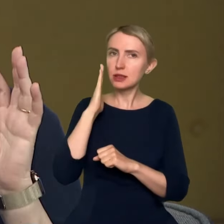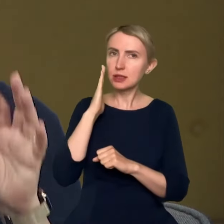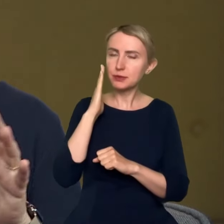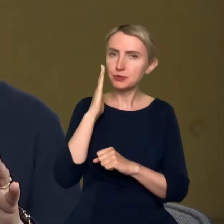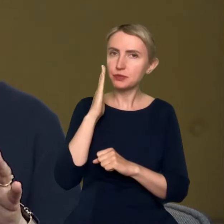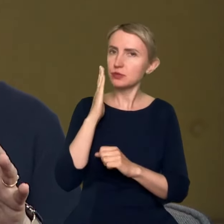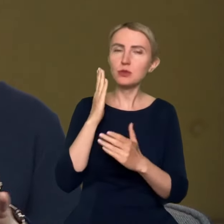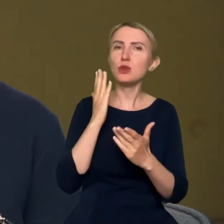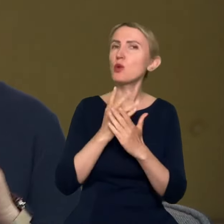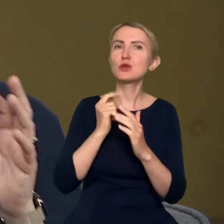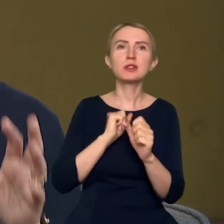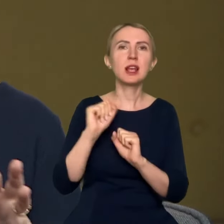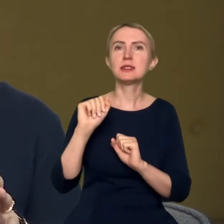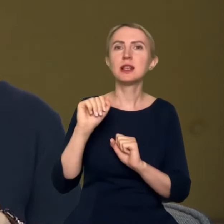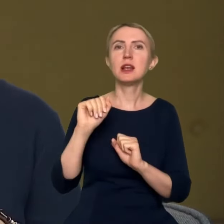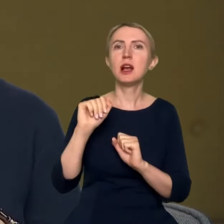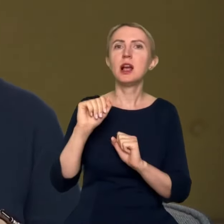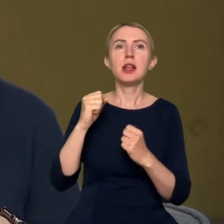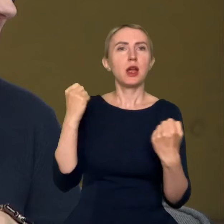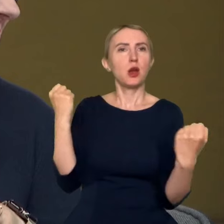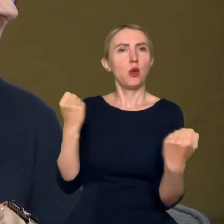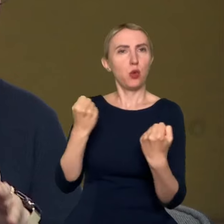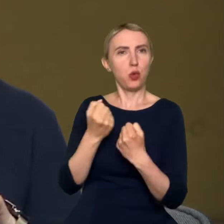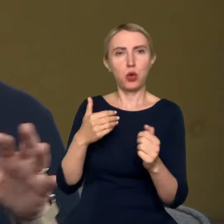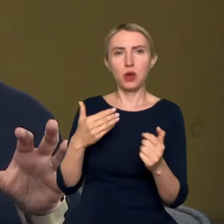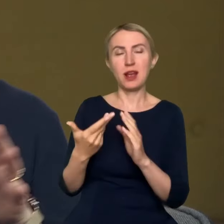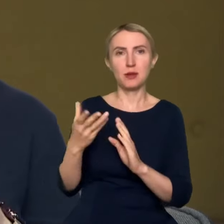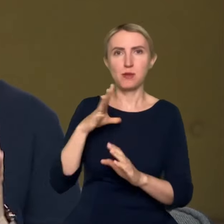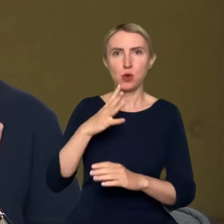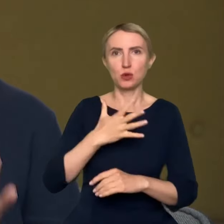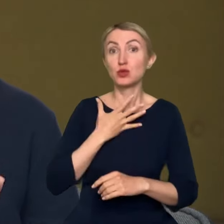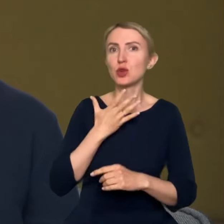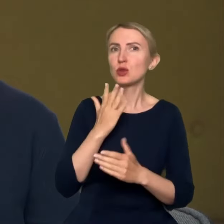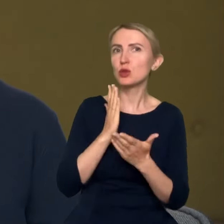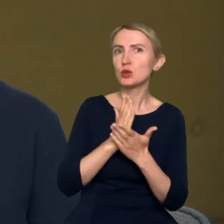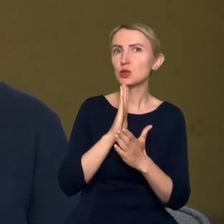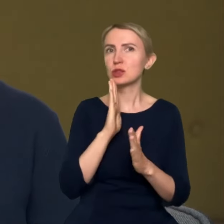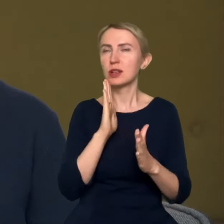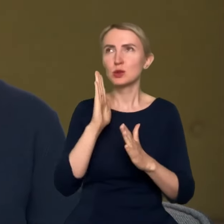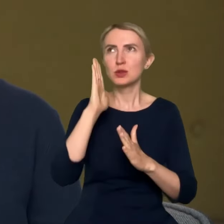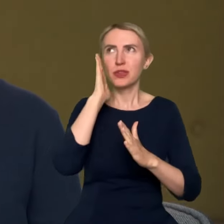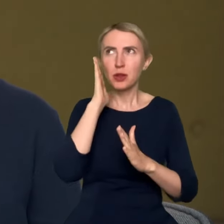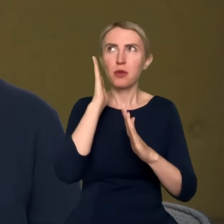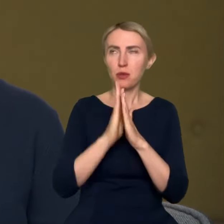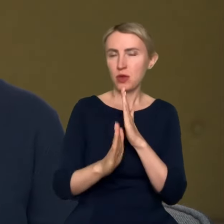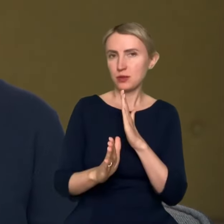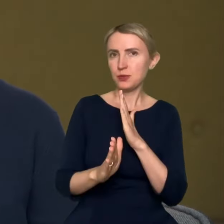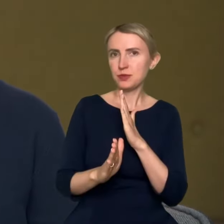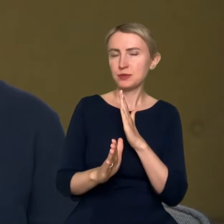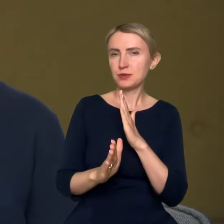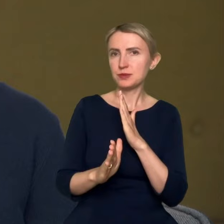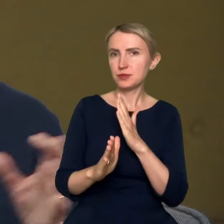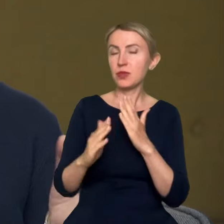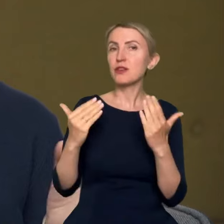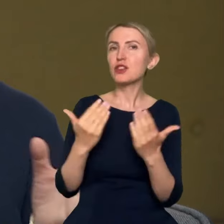jest takie złoto, jak by się wydawało. To jest już, zaczyna być pewna oczywistość, czyli tak w tym nowym języku